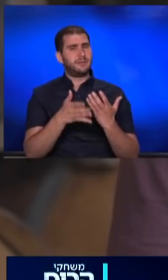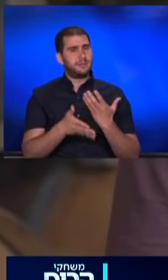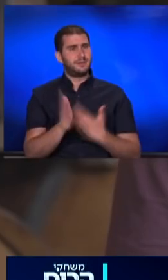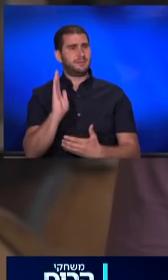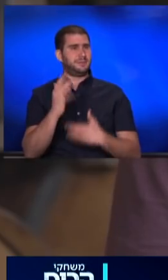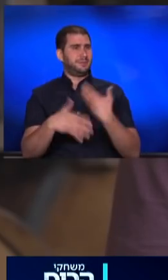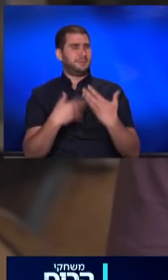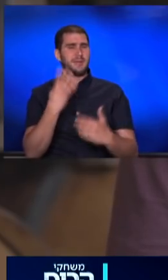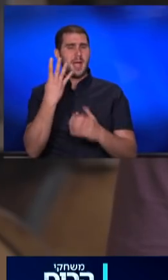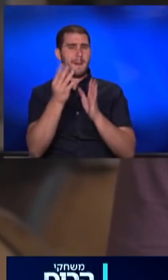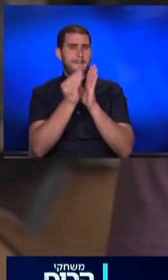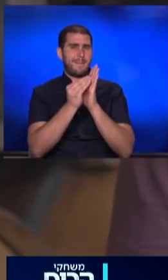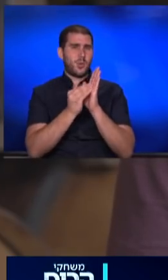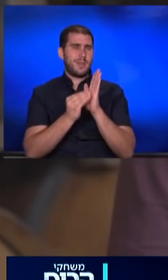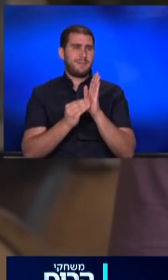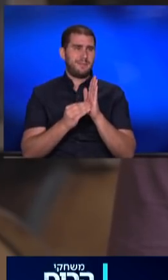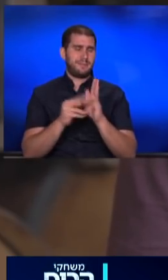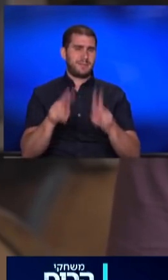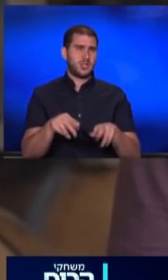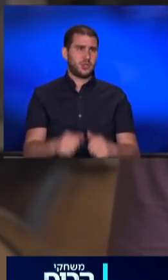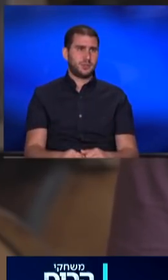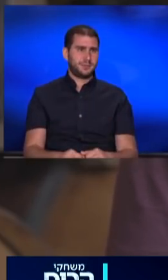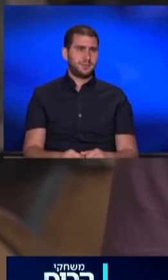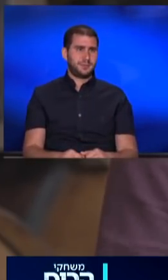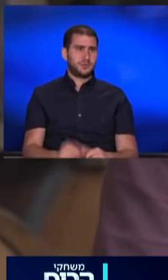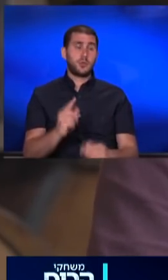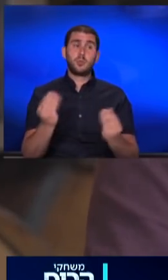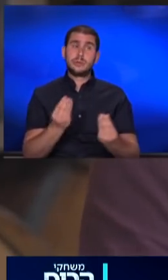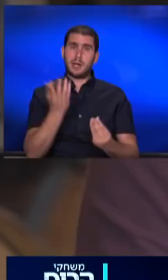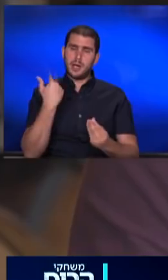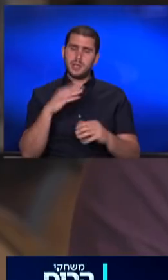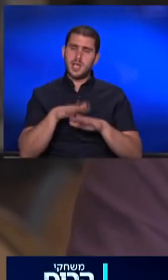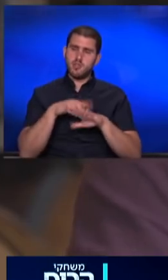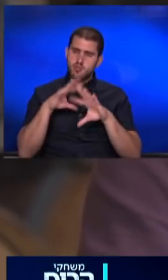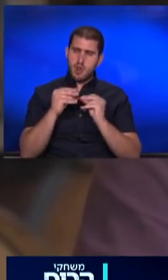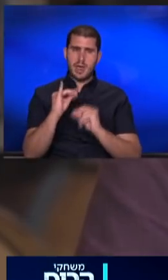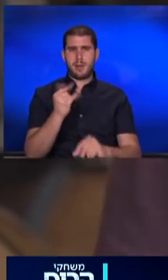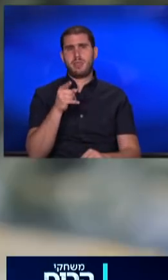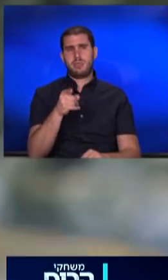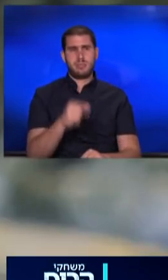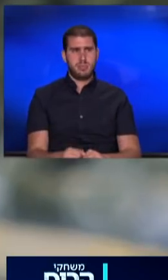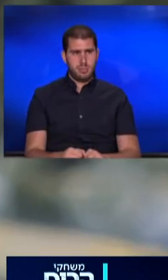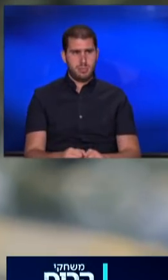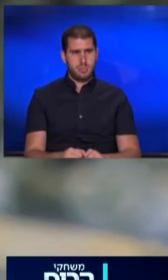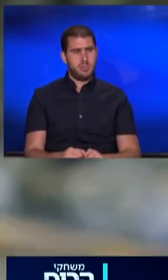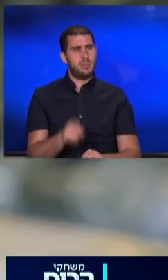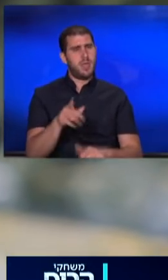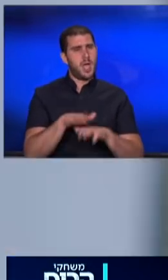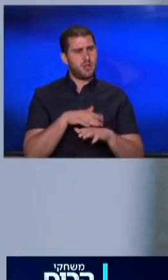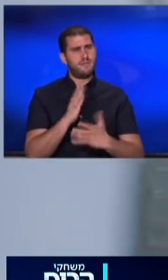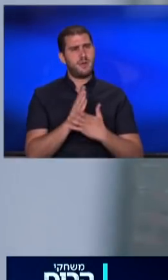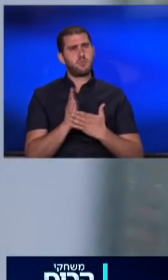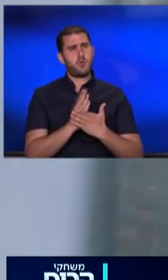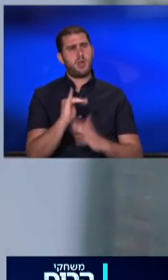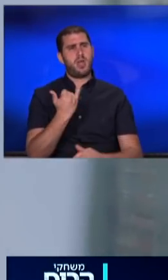שבסופו יצאתי לדרך עם ארבעה מתכונים של מוצרים שהייתי שלם איתם. ושם הרגשתי שאני